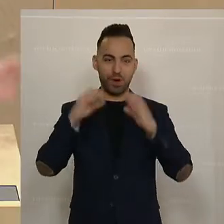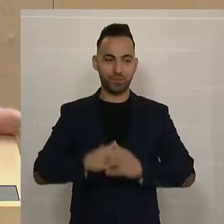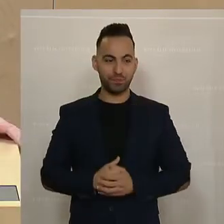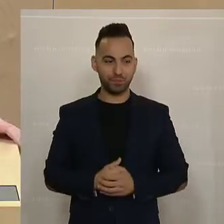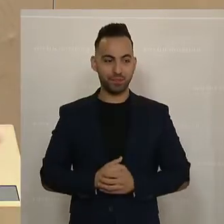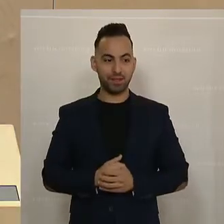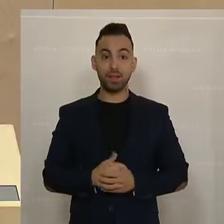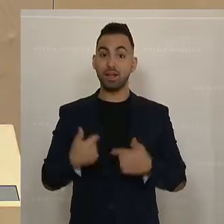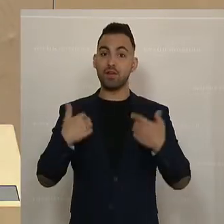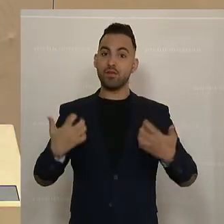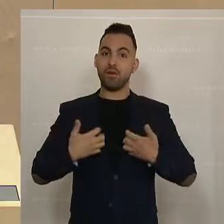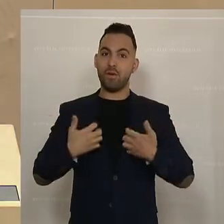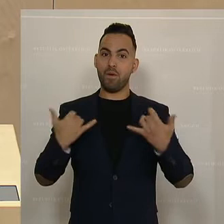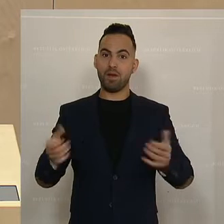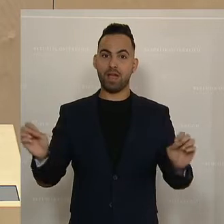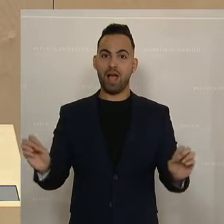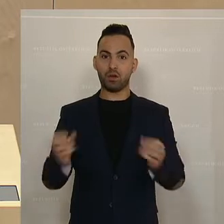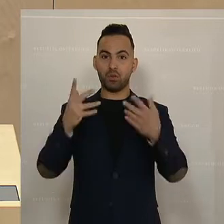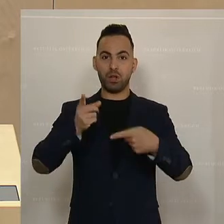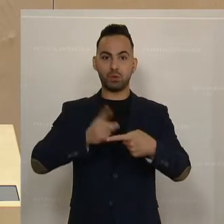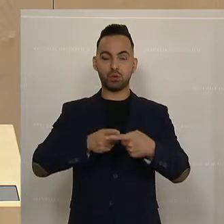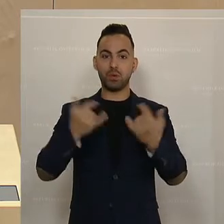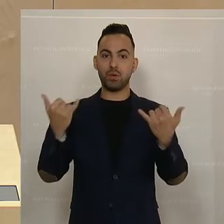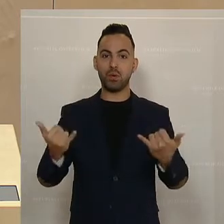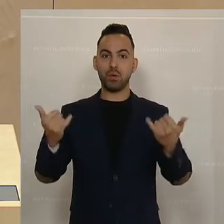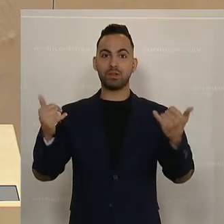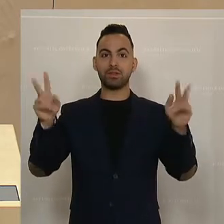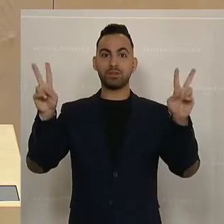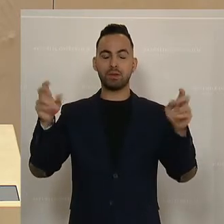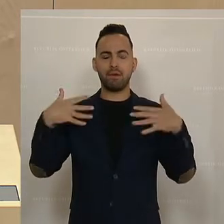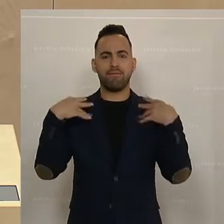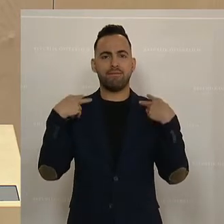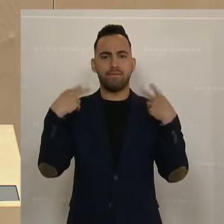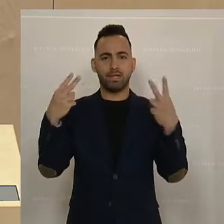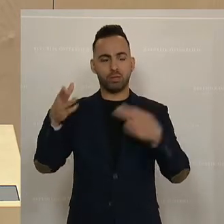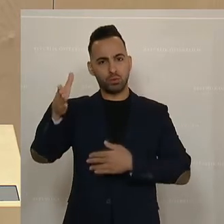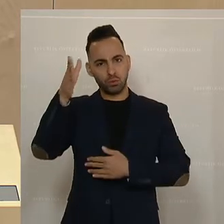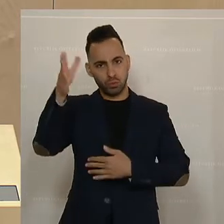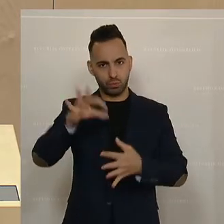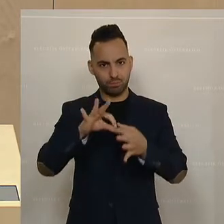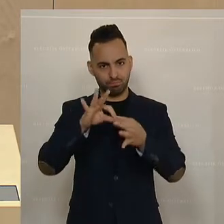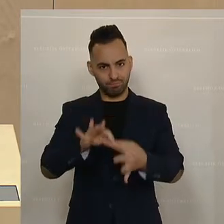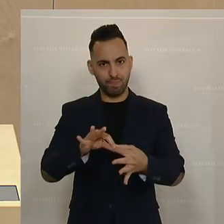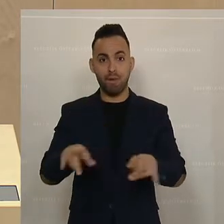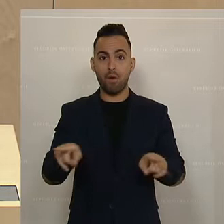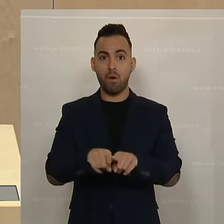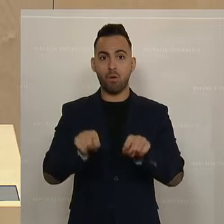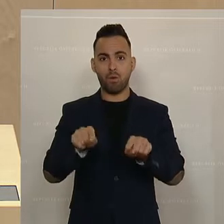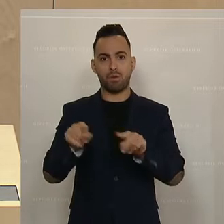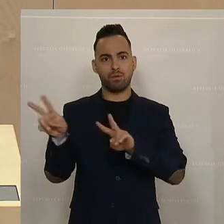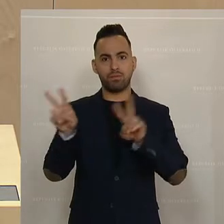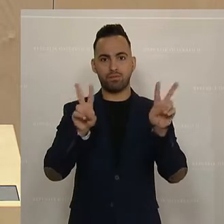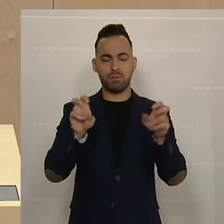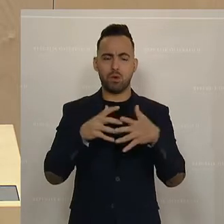mich sehr über die heutige Aktuelle Stunde, denn sie widmet sich einem riesigen, wichtigen Zukunftsthema und auch einem ebenso